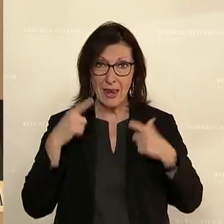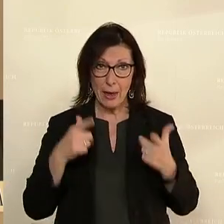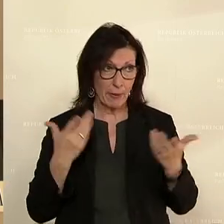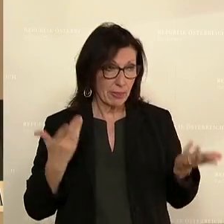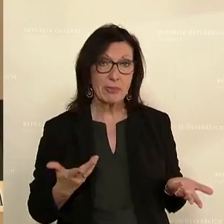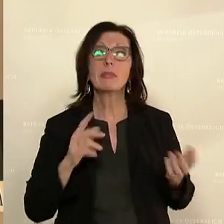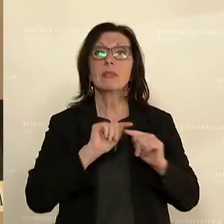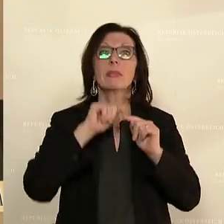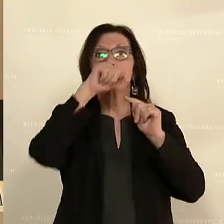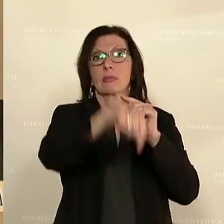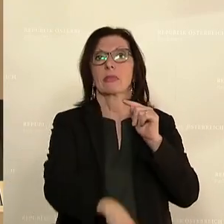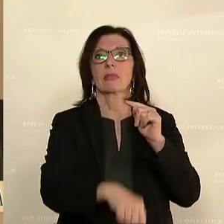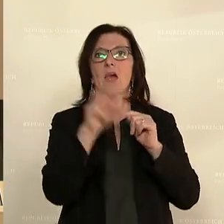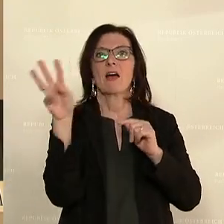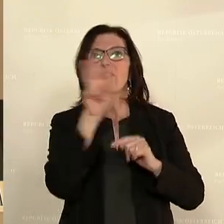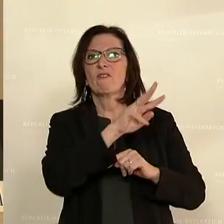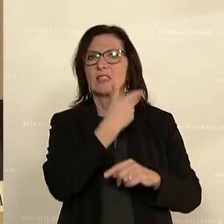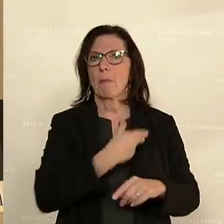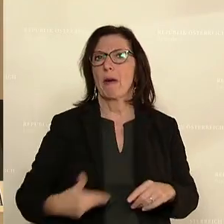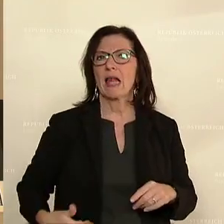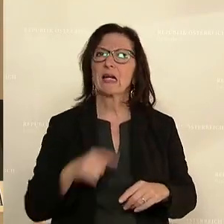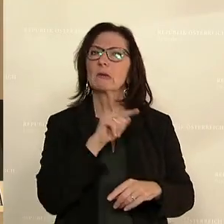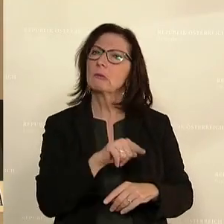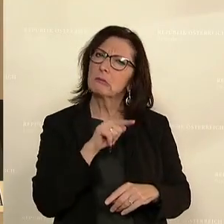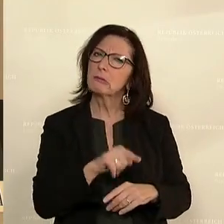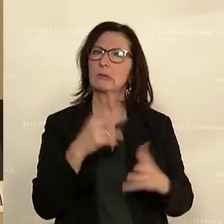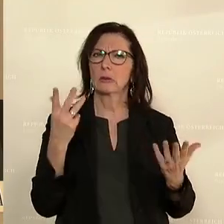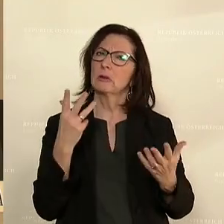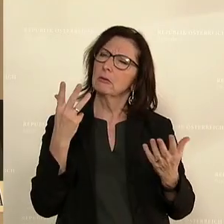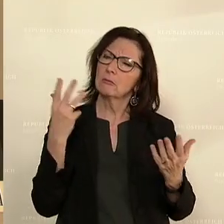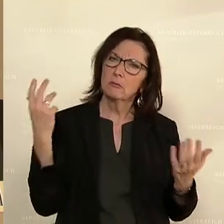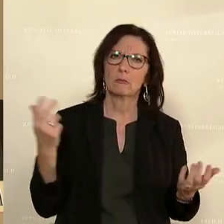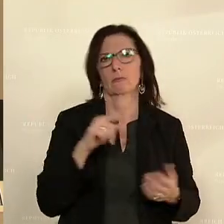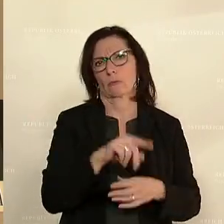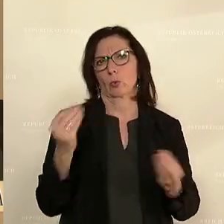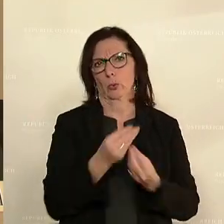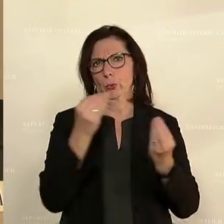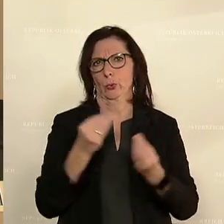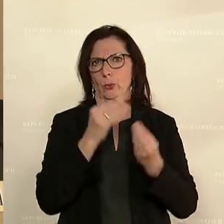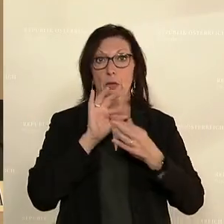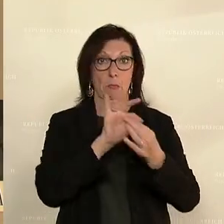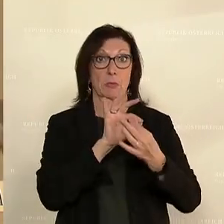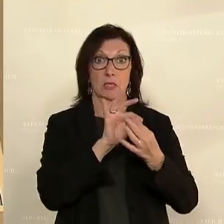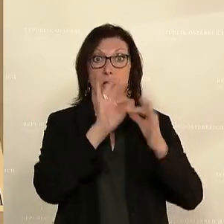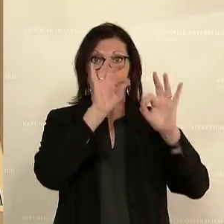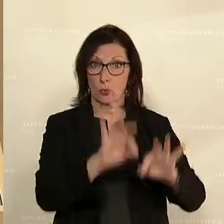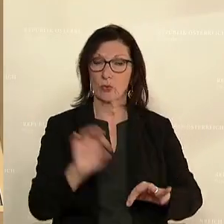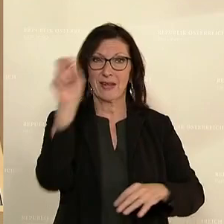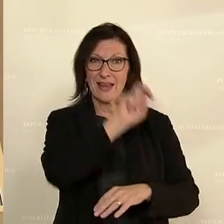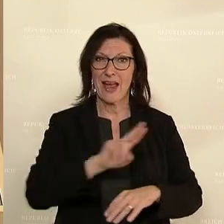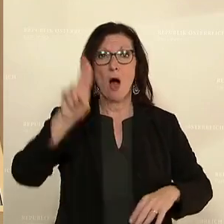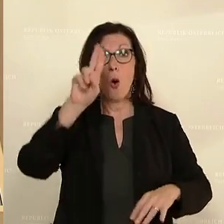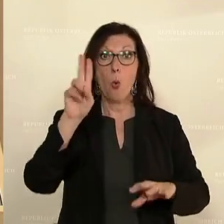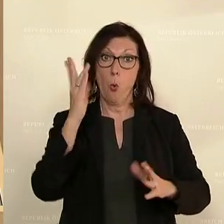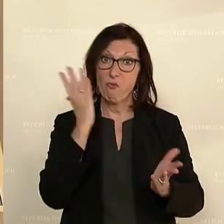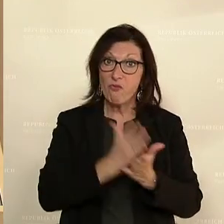haben, die, glaube ich, auch für die Resilienz dieser Beziehungen auch immer wieder sorgen. Unser Weg ist klar. Aus unserer Sicht ist die Europäische Union erst dann komplett,